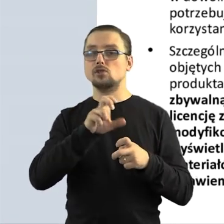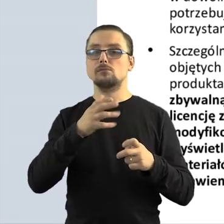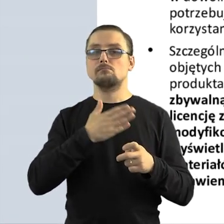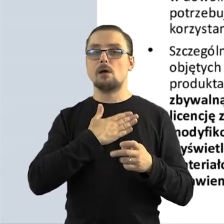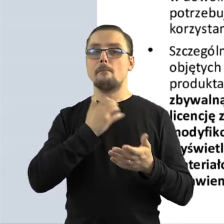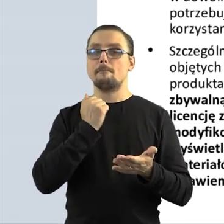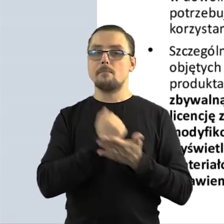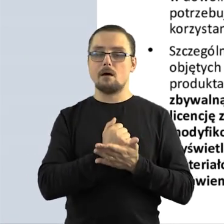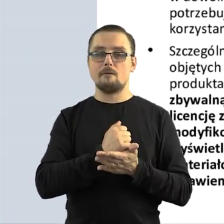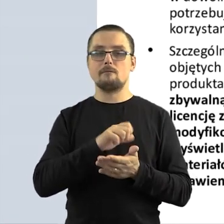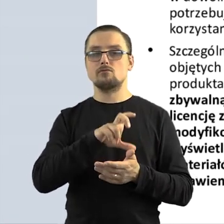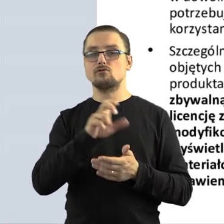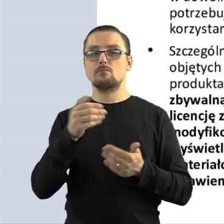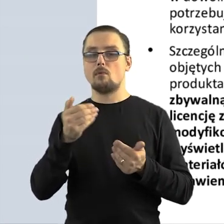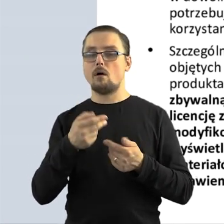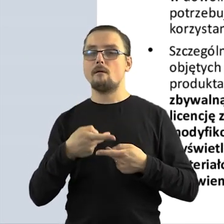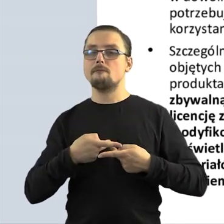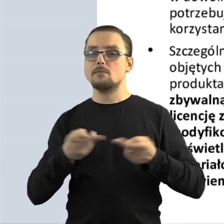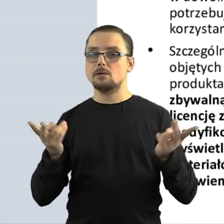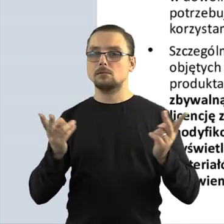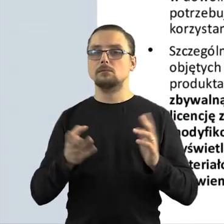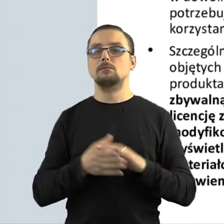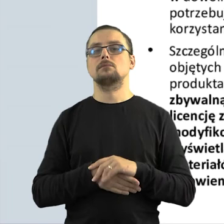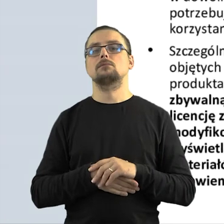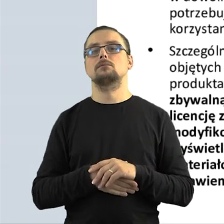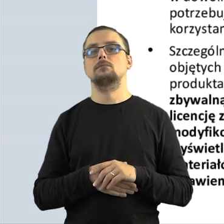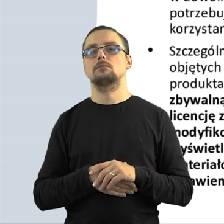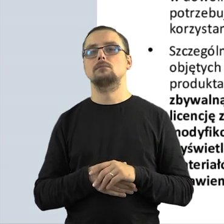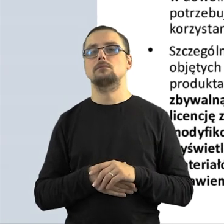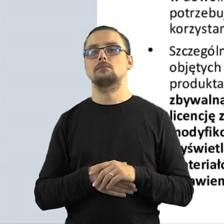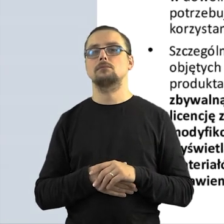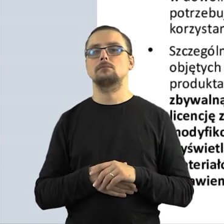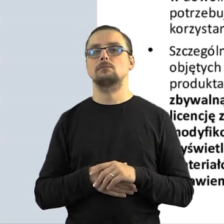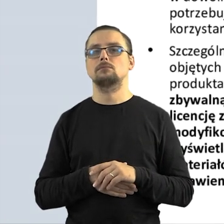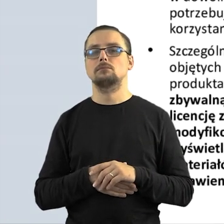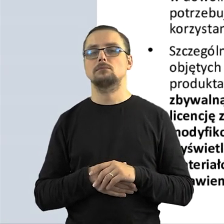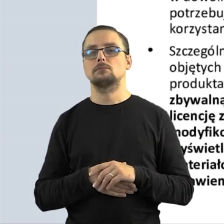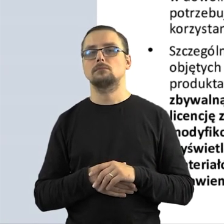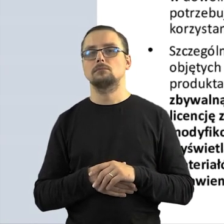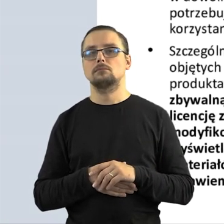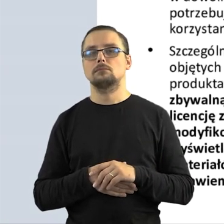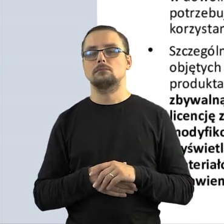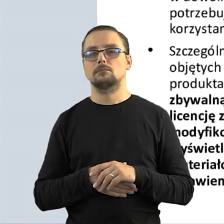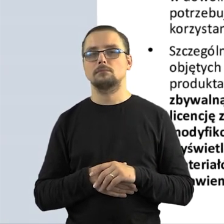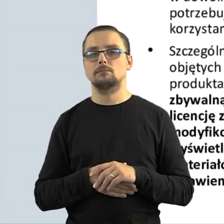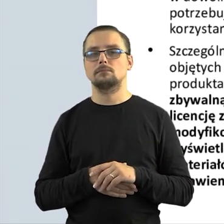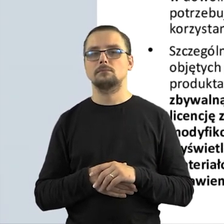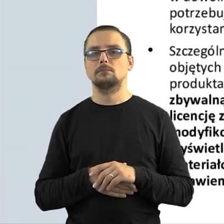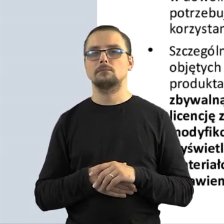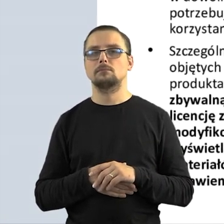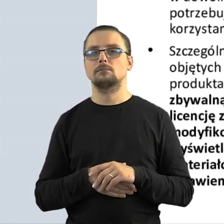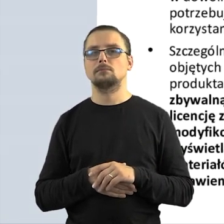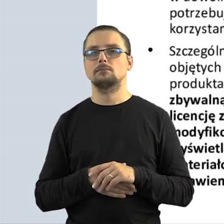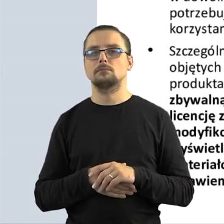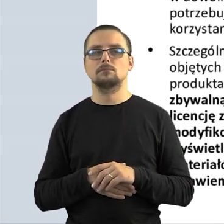internecie, czy mają Państwo do tego prawo, czy mogą Państwo to wykorzystać w ramach dozwolonego użytku, czy mogą Państwo,